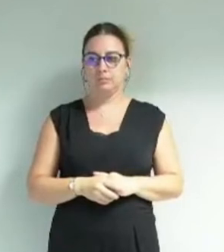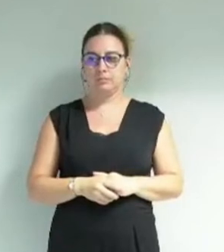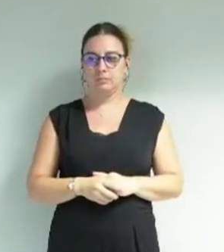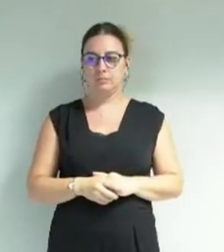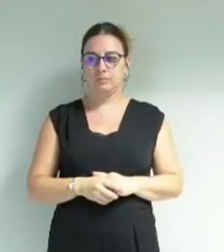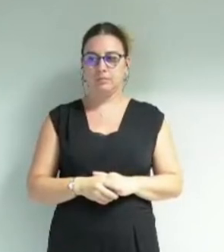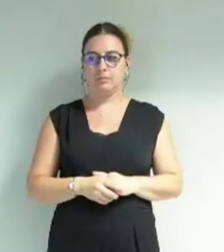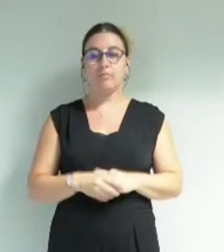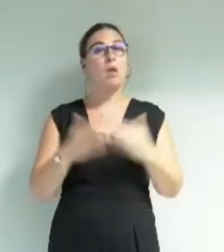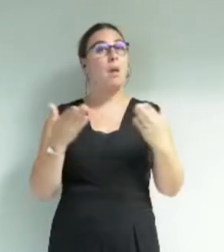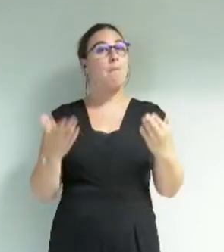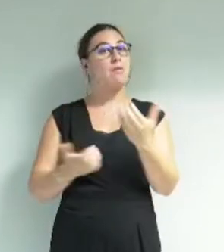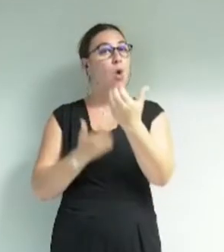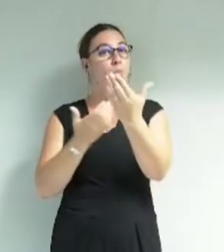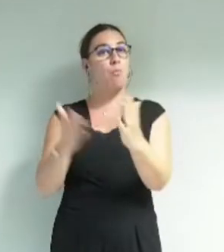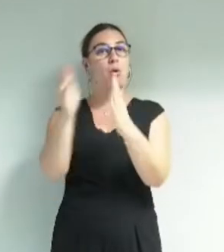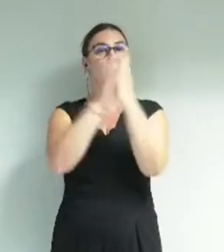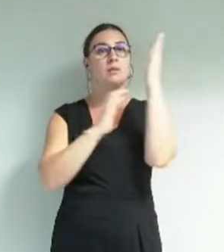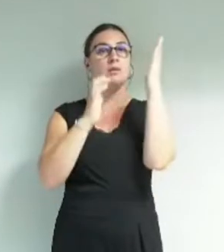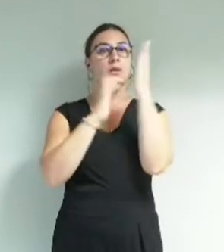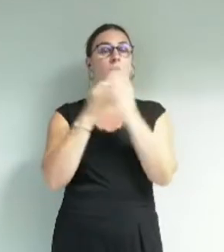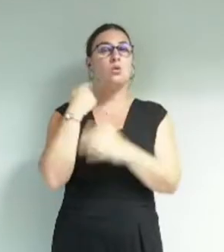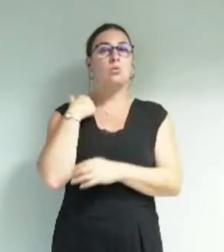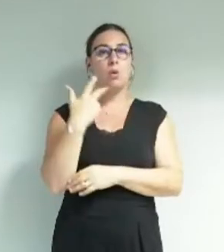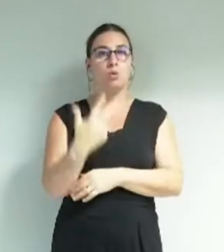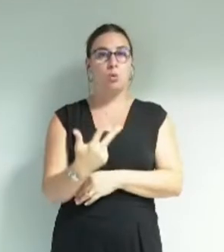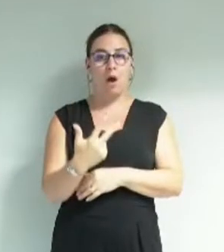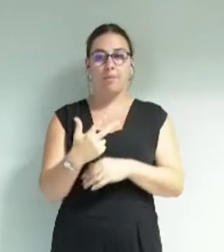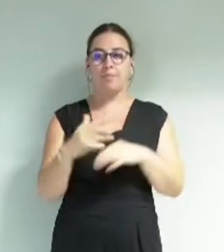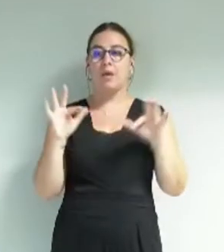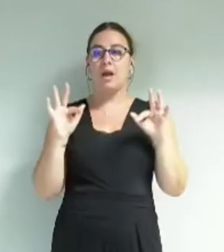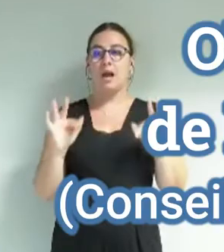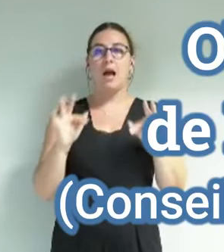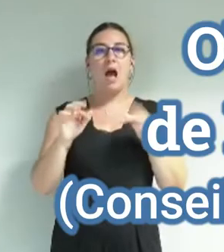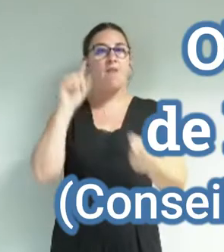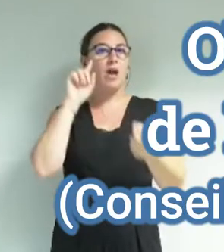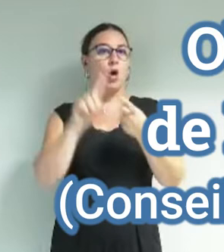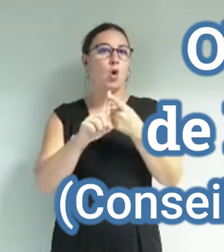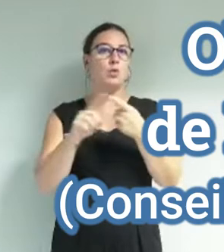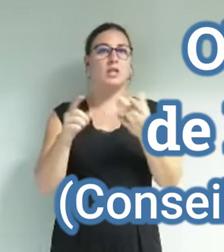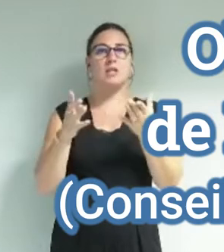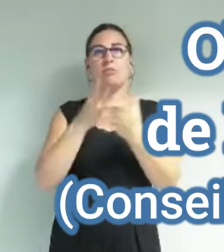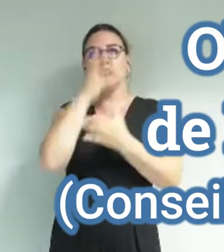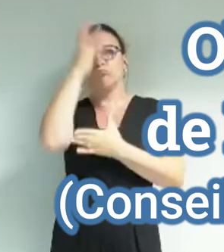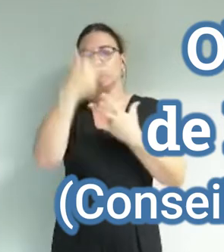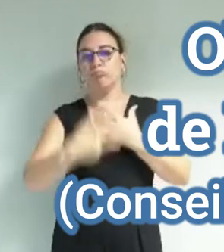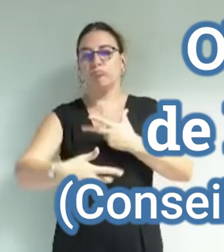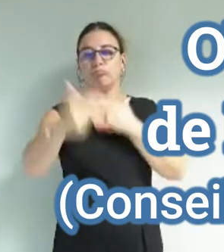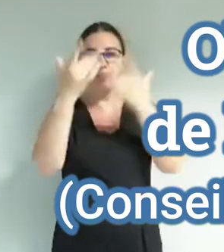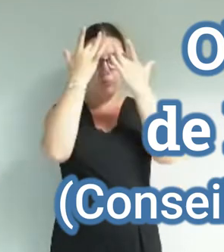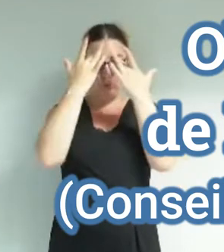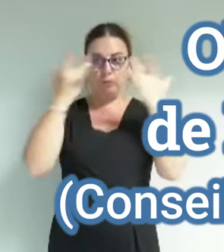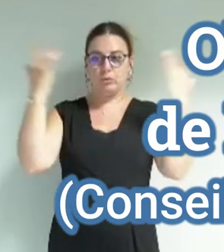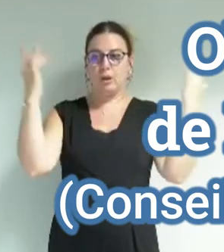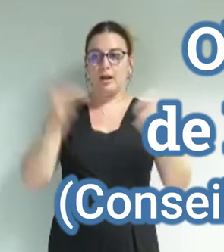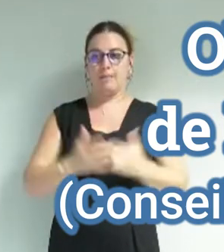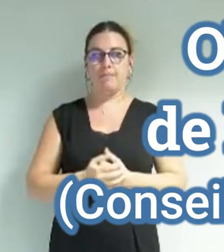Je vous propose maintenant de passer à délibération numéro 3 sur les objectifs de politique culturelle. Et Madame